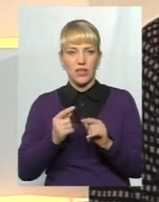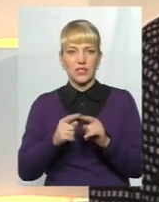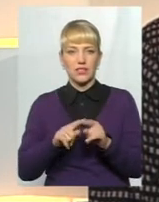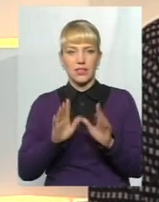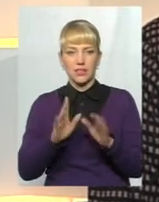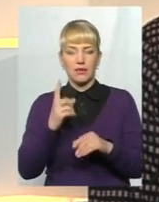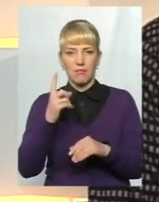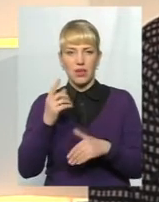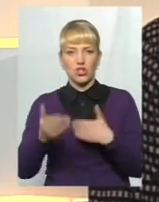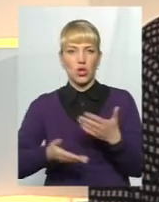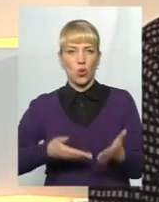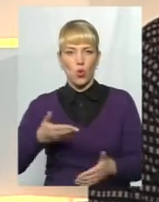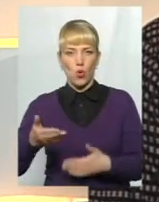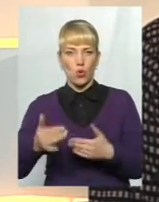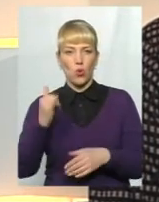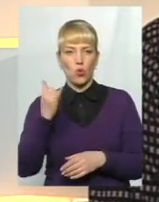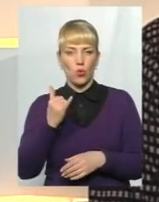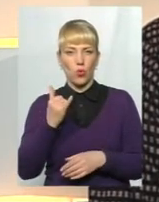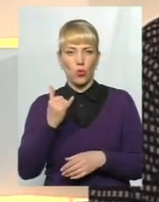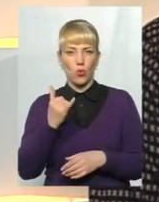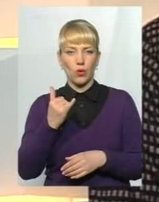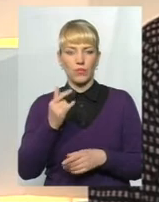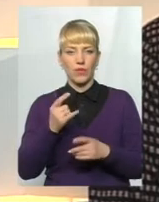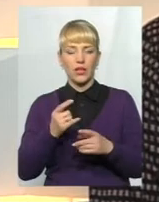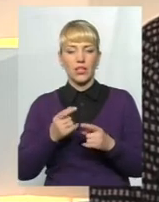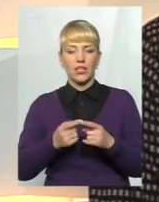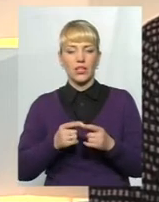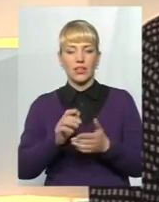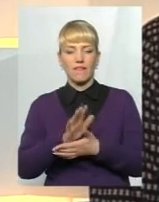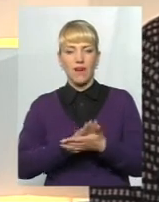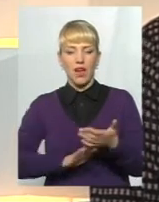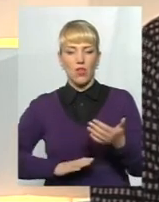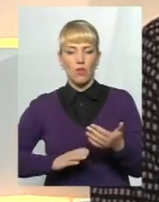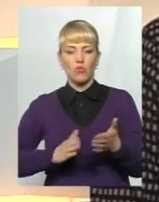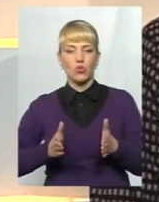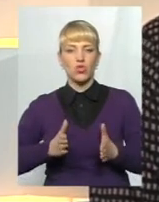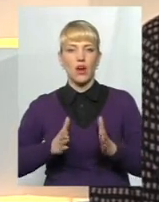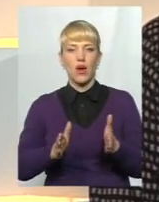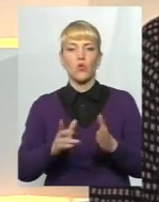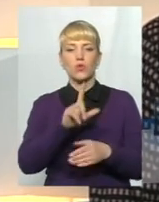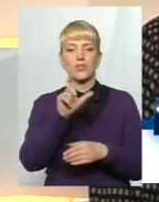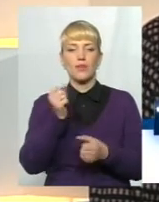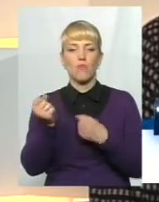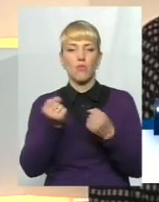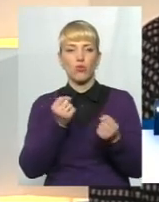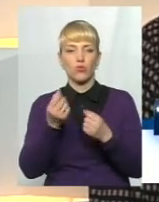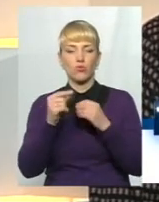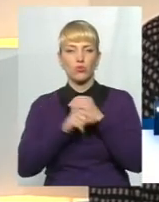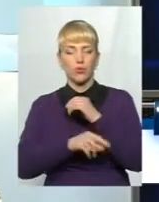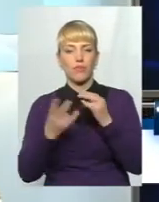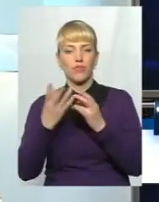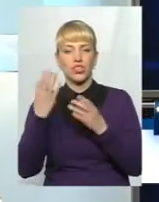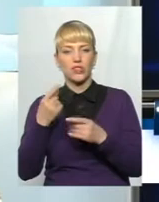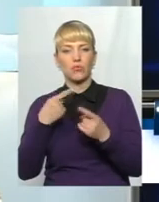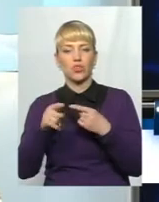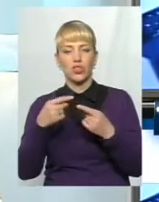перший крок у тривалому шляху з боротьбі з корупцією. І мають бути інші кроки. І